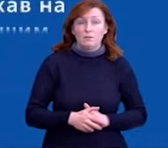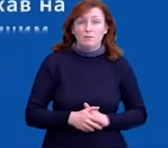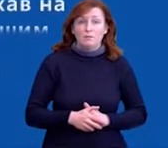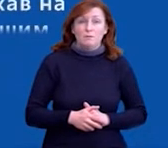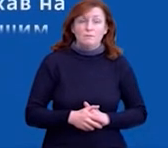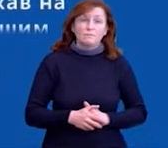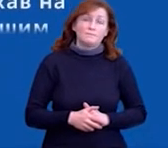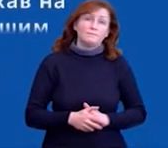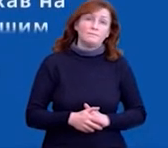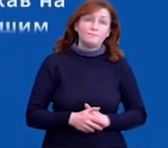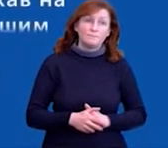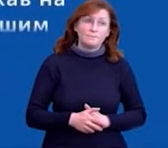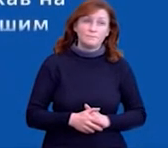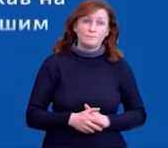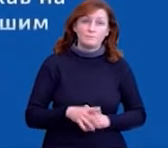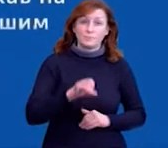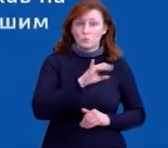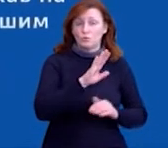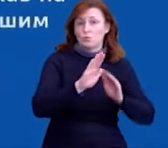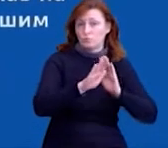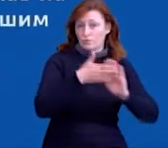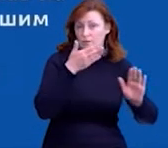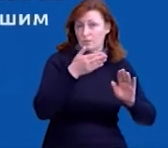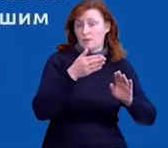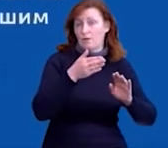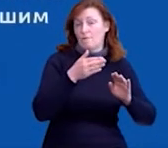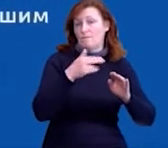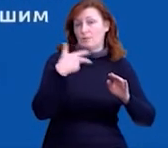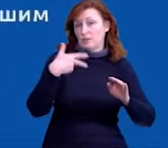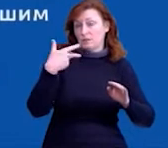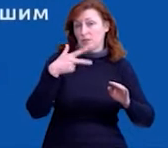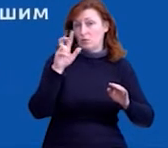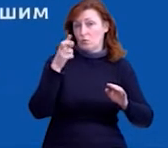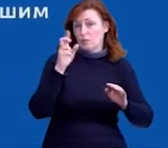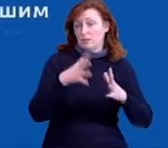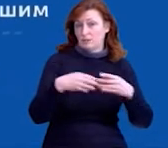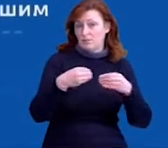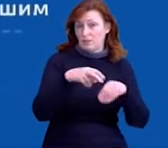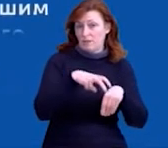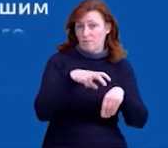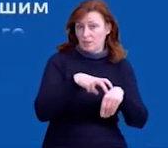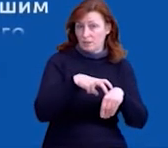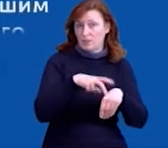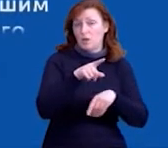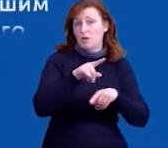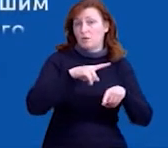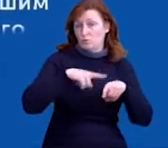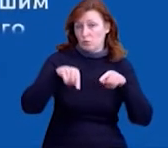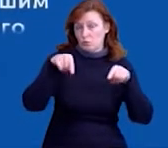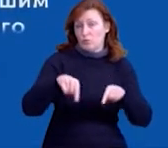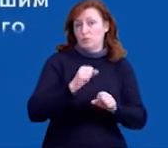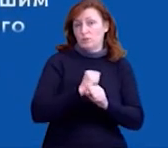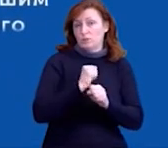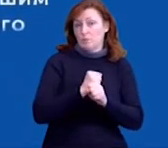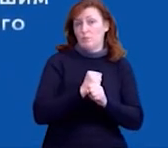викликав сімейного лікаря 30 березня. І тут же зробили 30-го